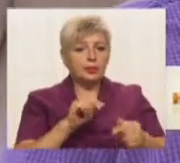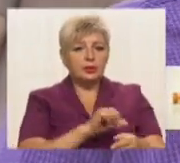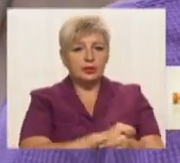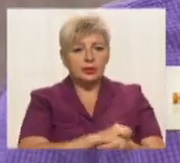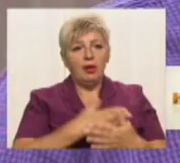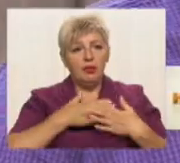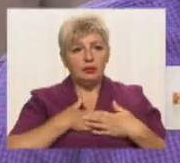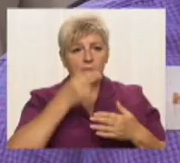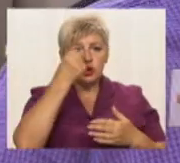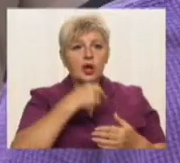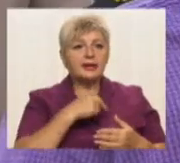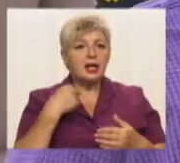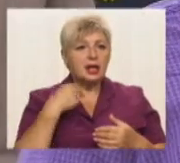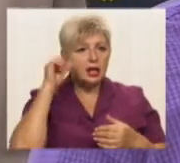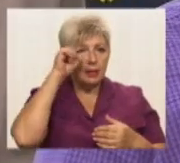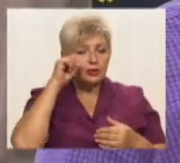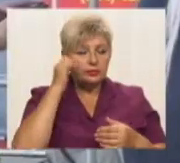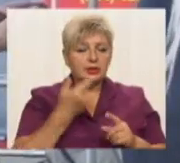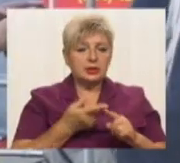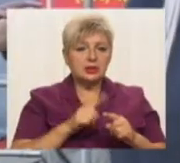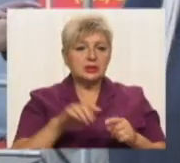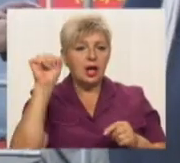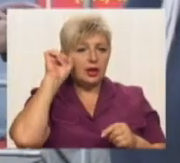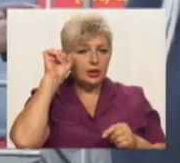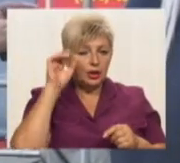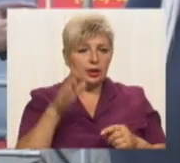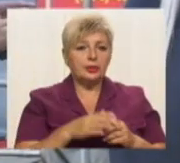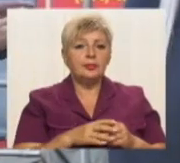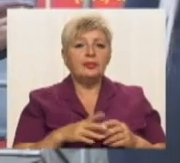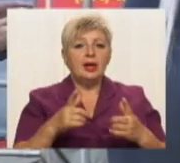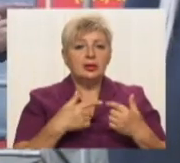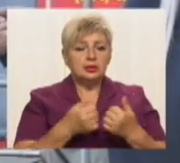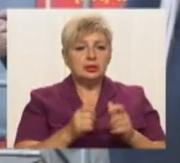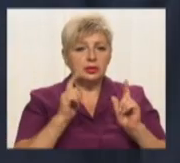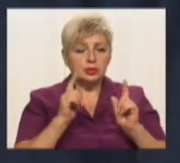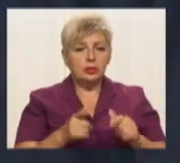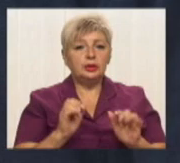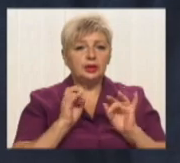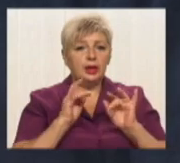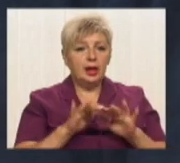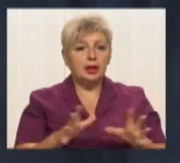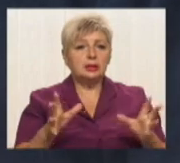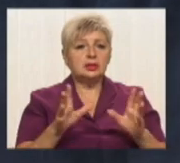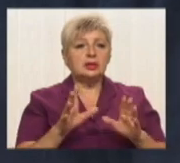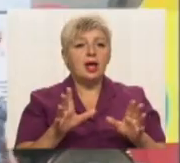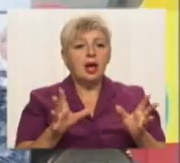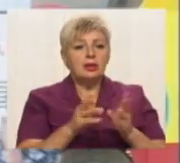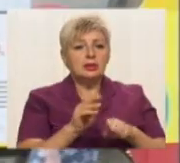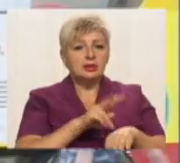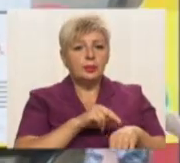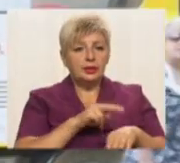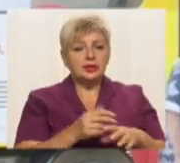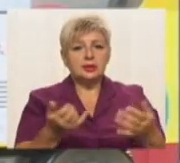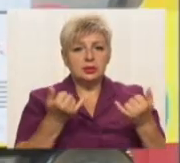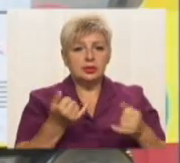це гріх. Організатори узгодили акцію з обласним управлінням Національної поліції. Сьогодні